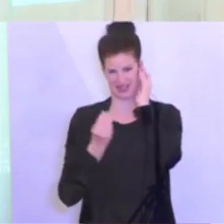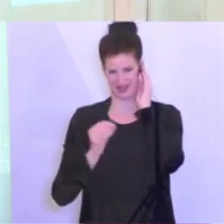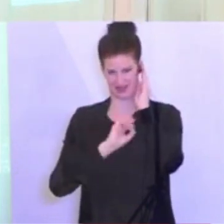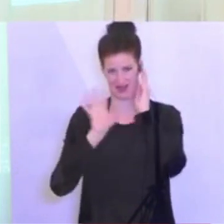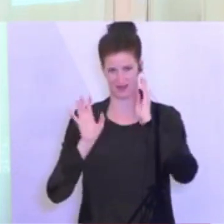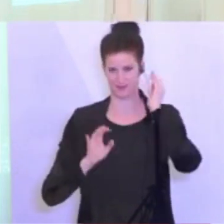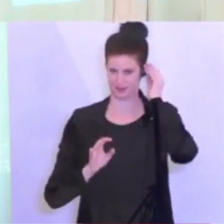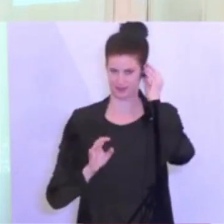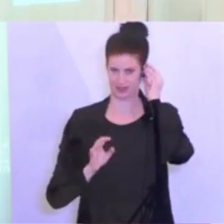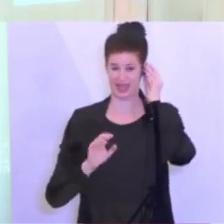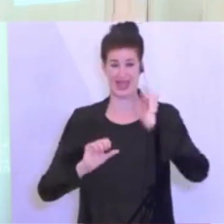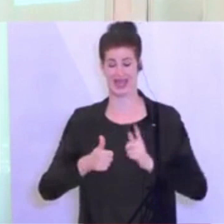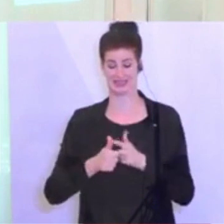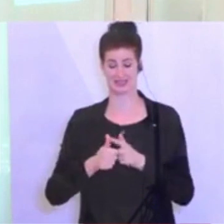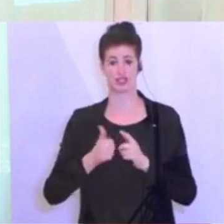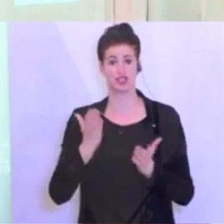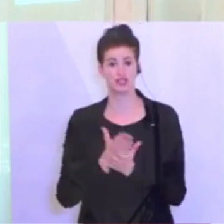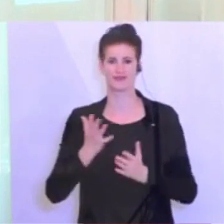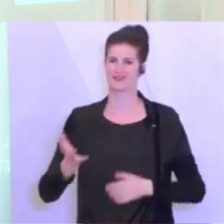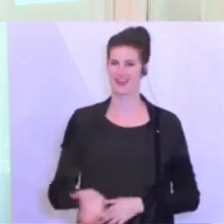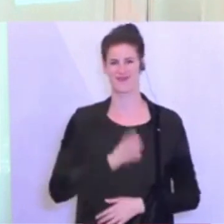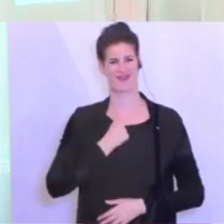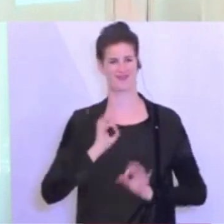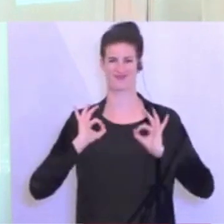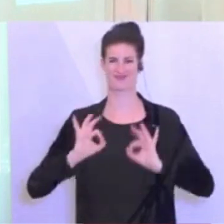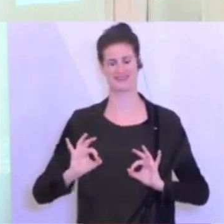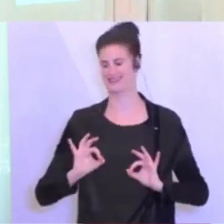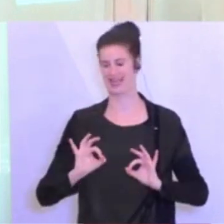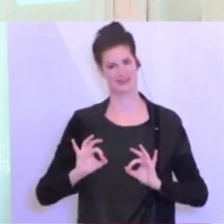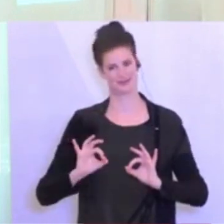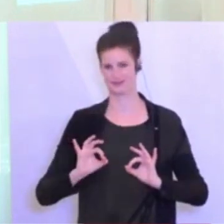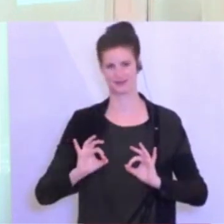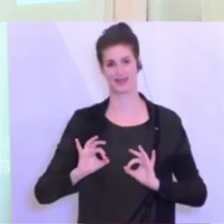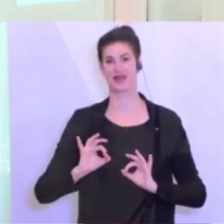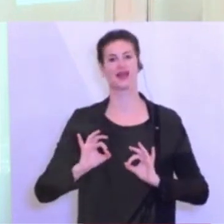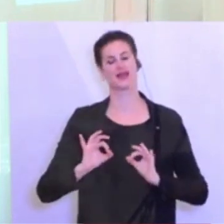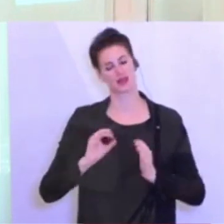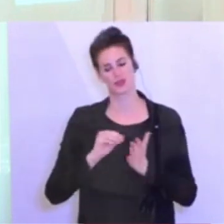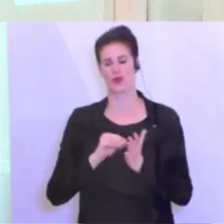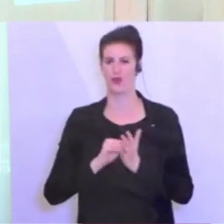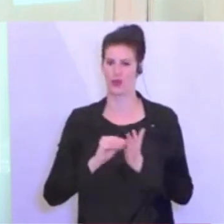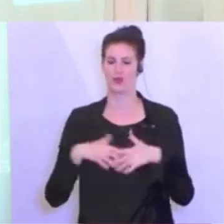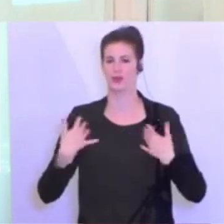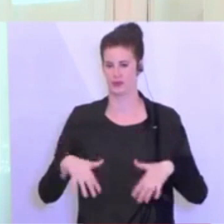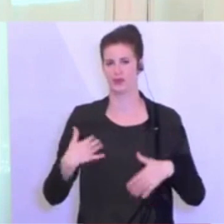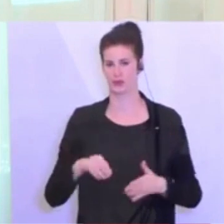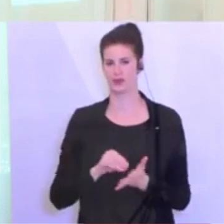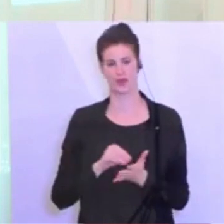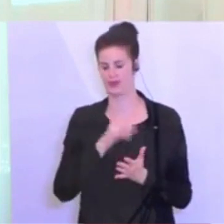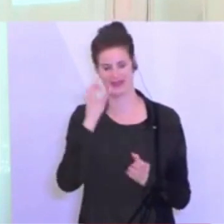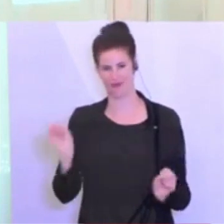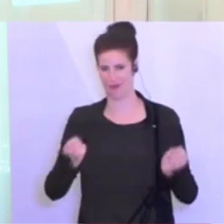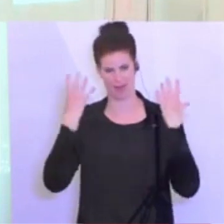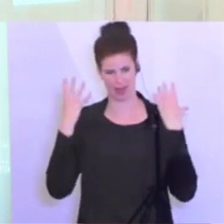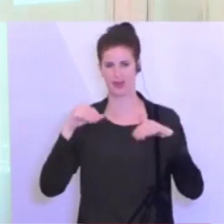Erstens, es ist noch nichts gewonnen. Leider kann man nicht Entwarnung geben. Es ist noch nicht vorbei. Wir müssen sehr konzentriert